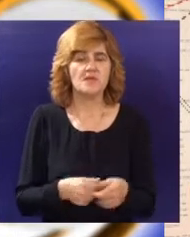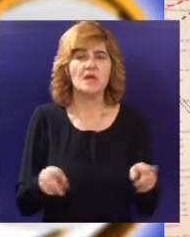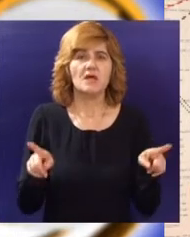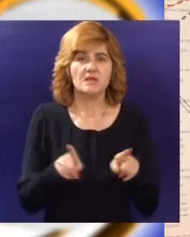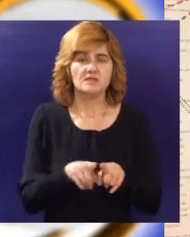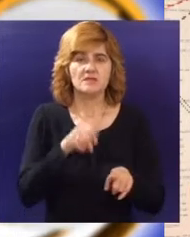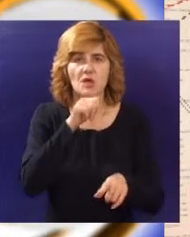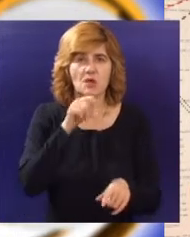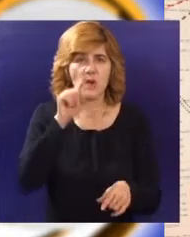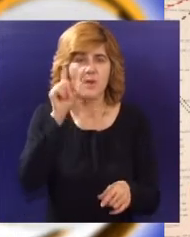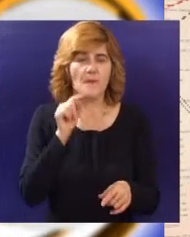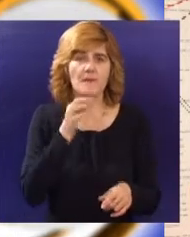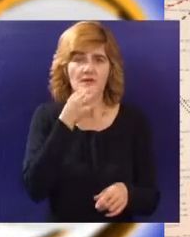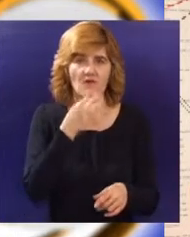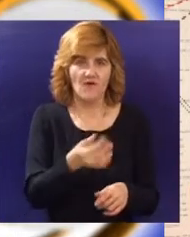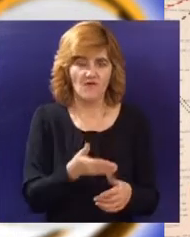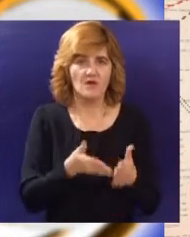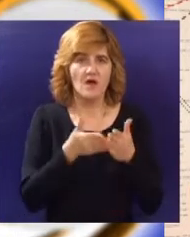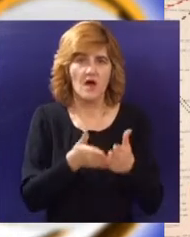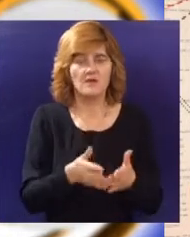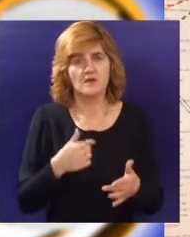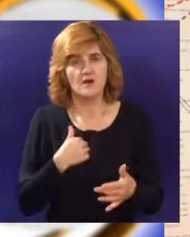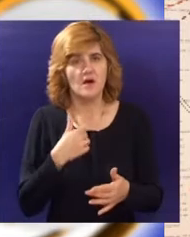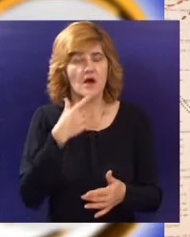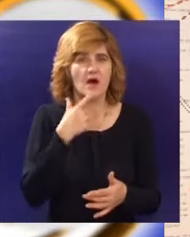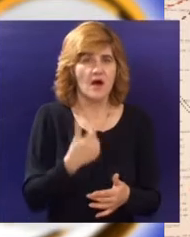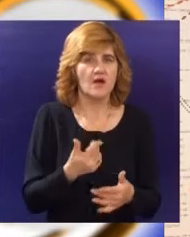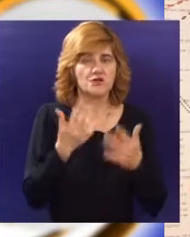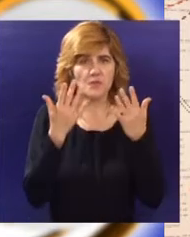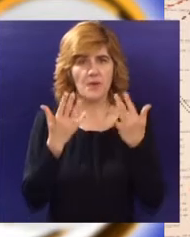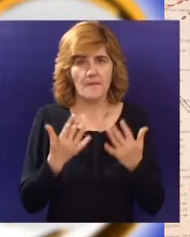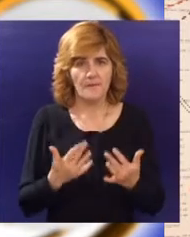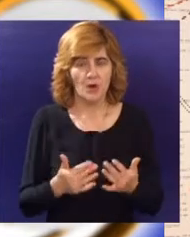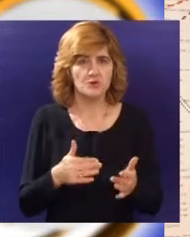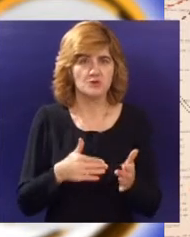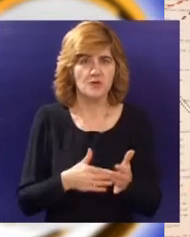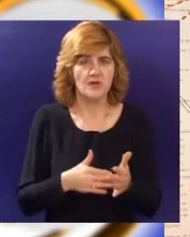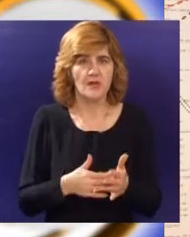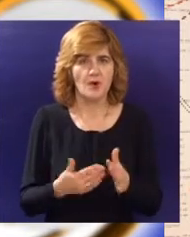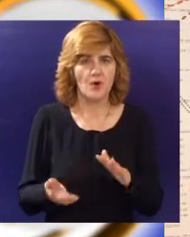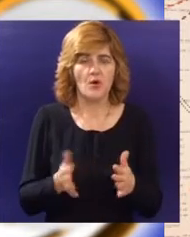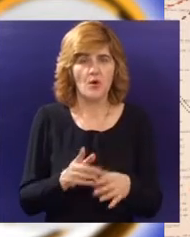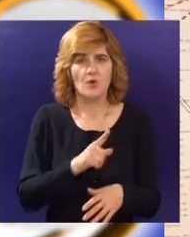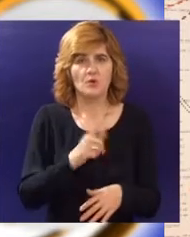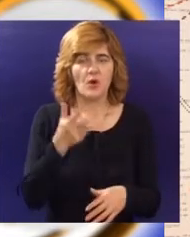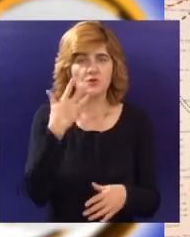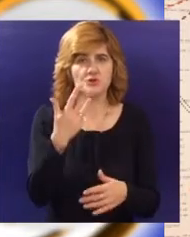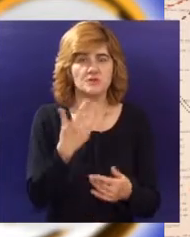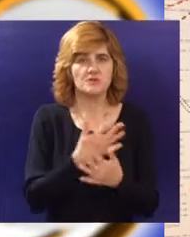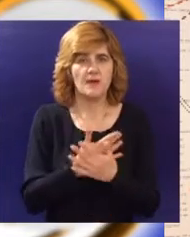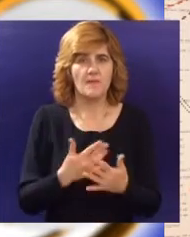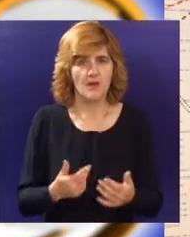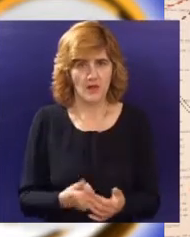je u pitanju voda, znači ovde, ajde kažemo, neki proračun bi bio od prilike možda do 40 miliona dinara